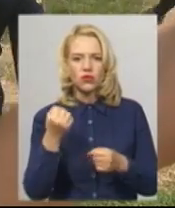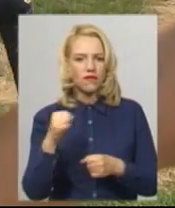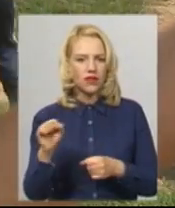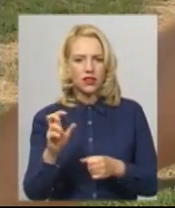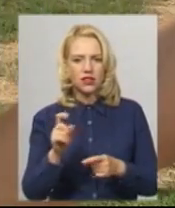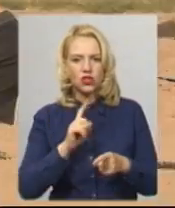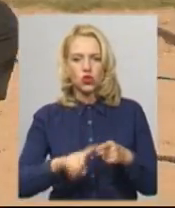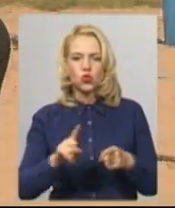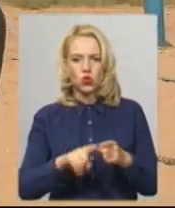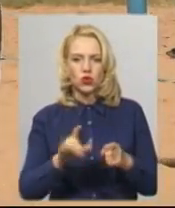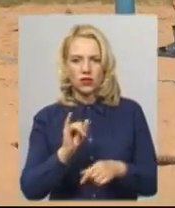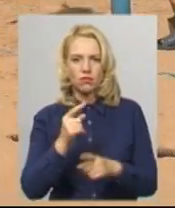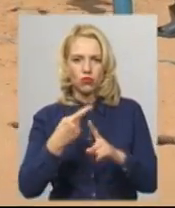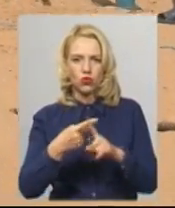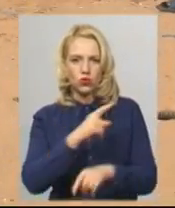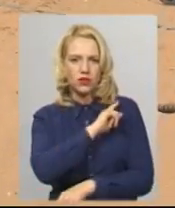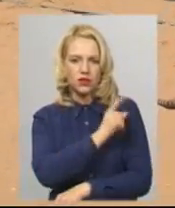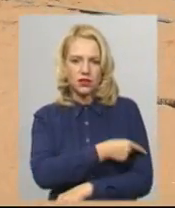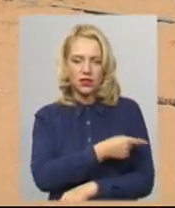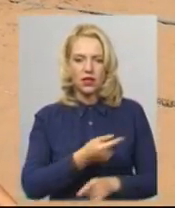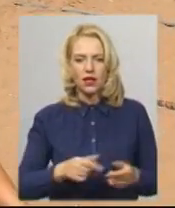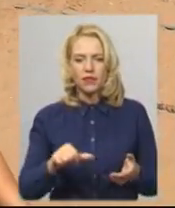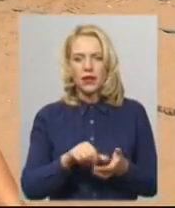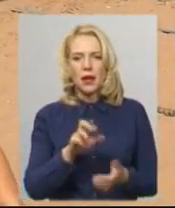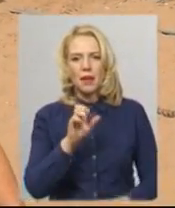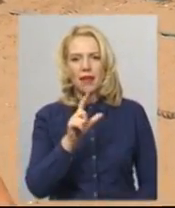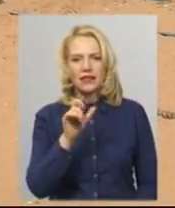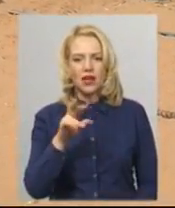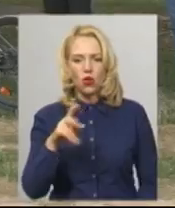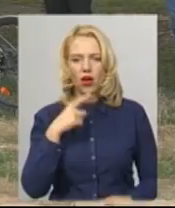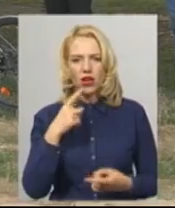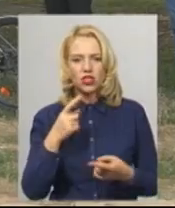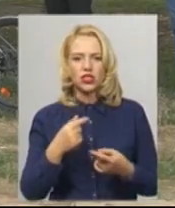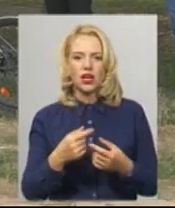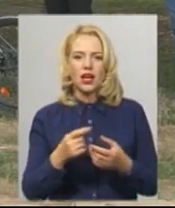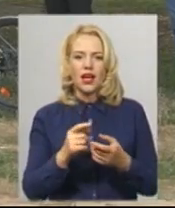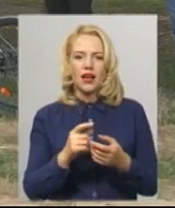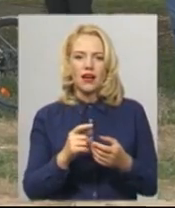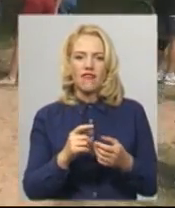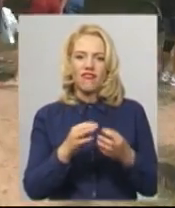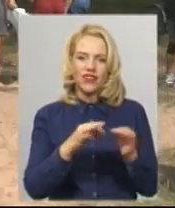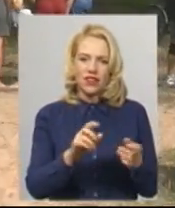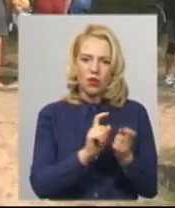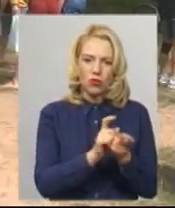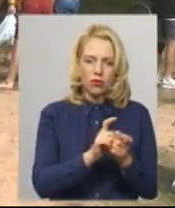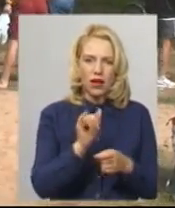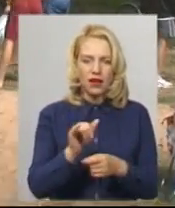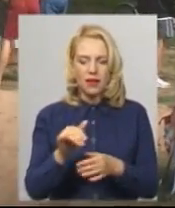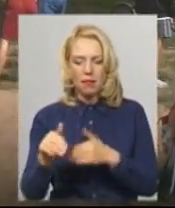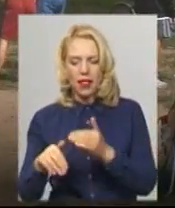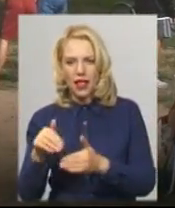скорості і сили». Учасник змагань Олександр Мозолюк каже, різниці між вільною боротьбою та пляжною не відчув. «Пляжній